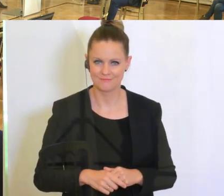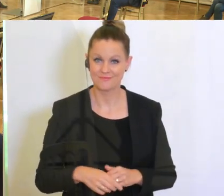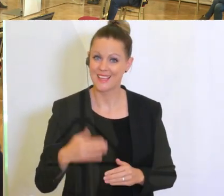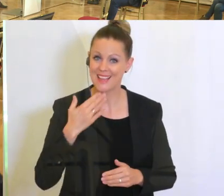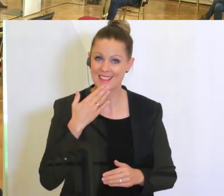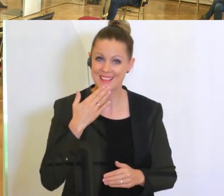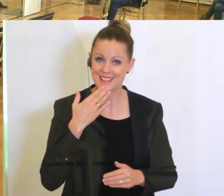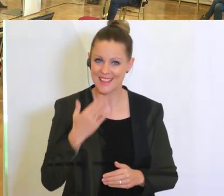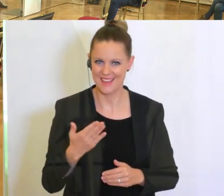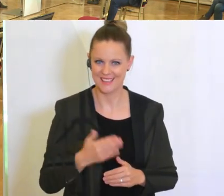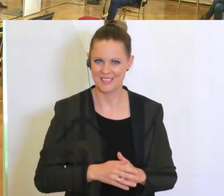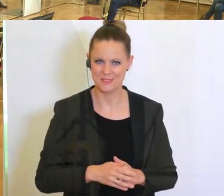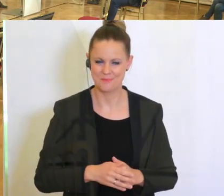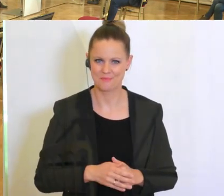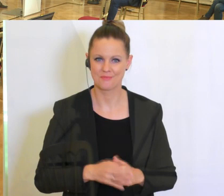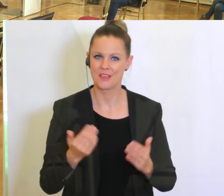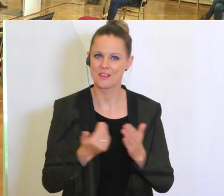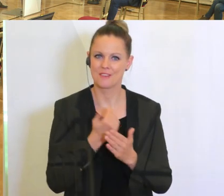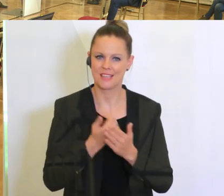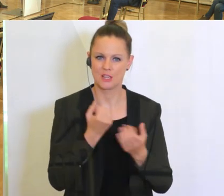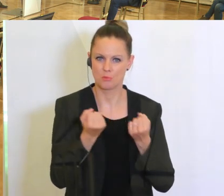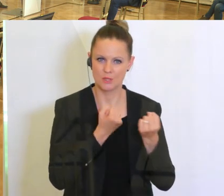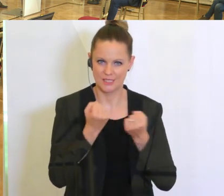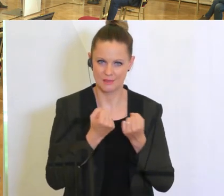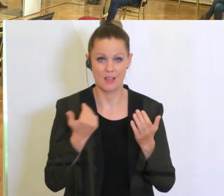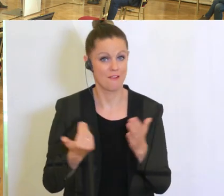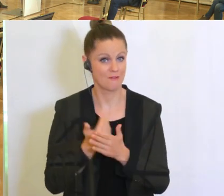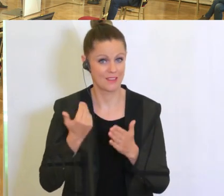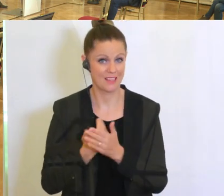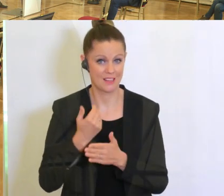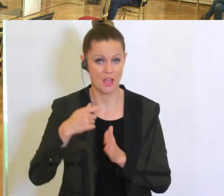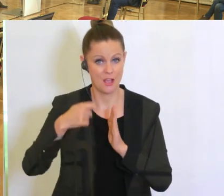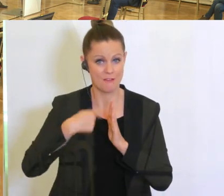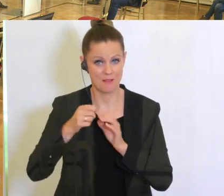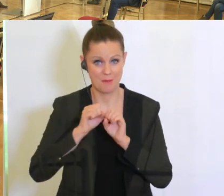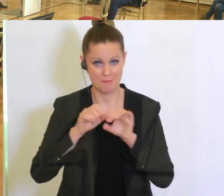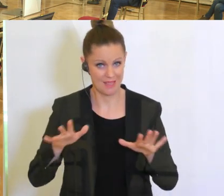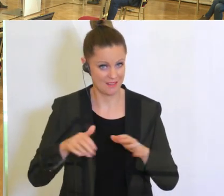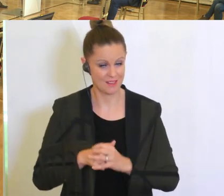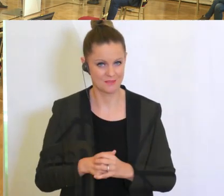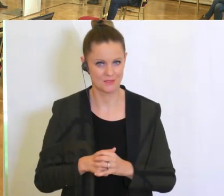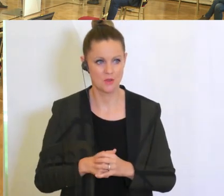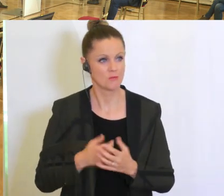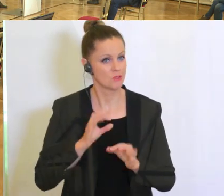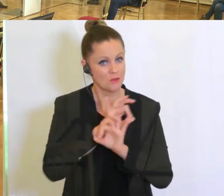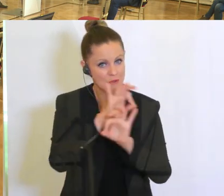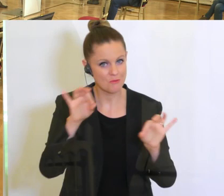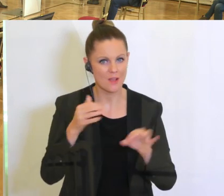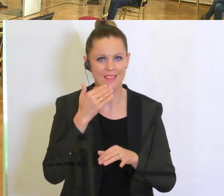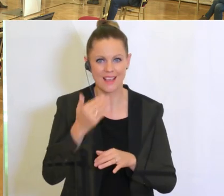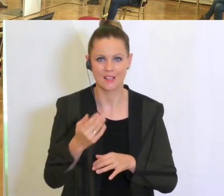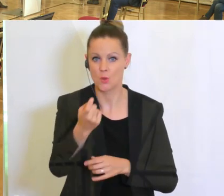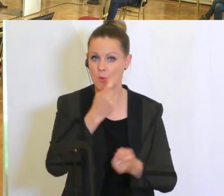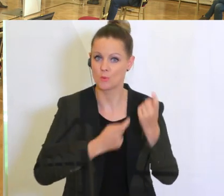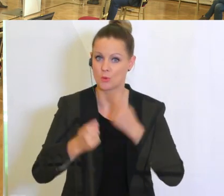bedanken wir uns. Danke an die Vertreter der Politik, danke an die Vertreter von Film und Medien und Ihnen danke fürs Kommen und für die